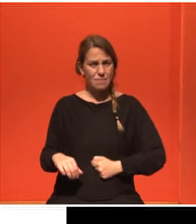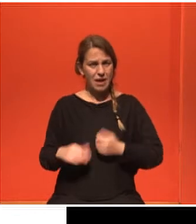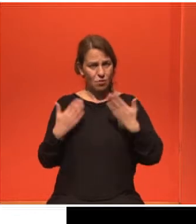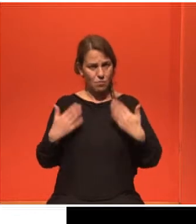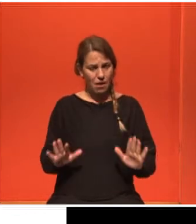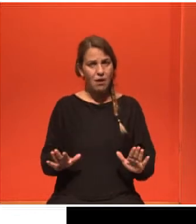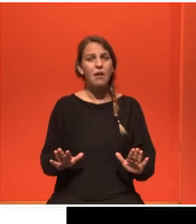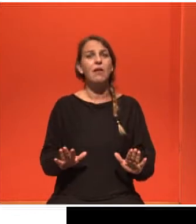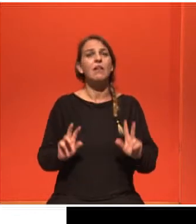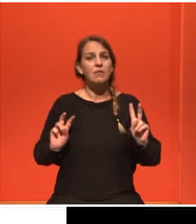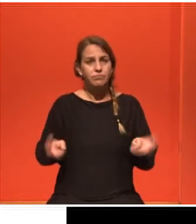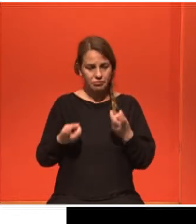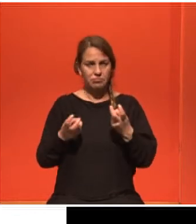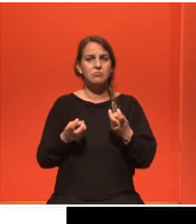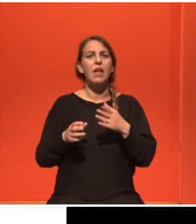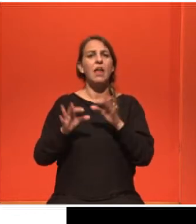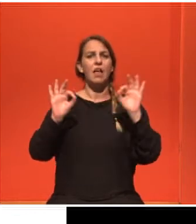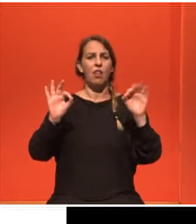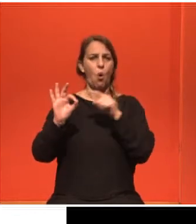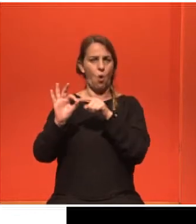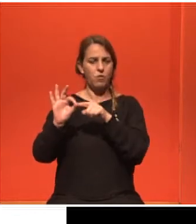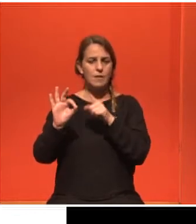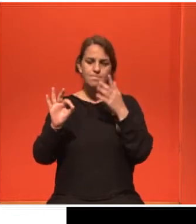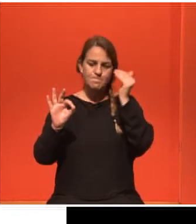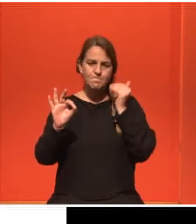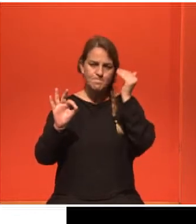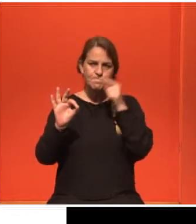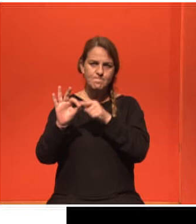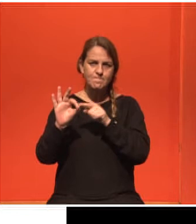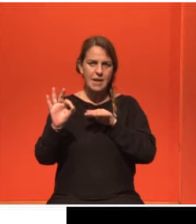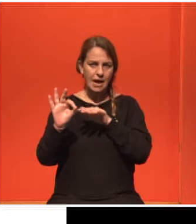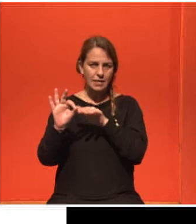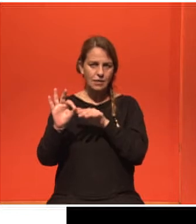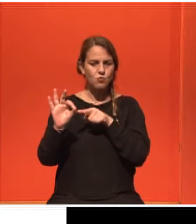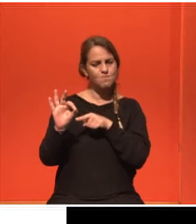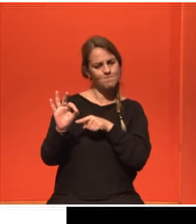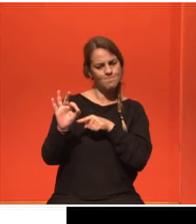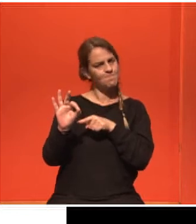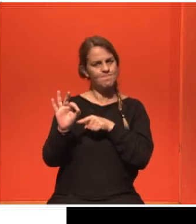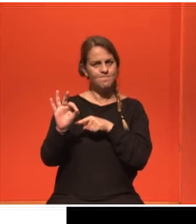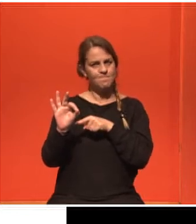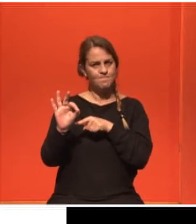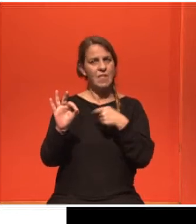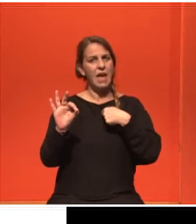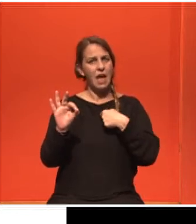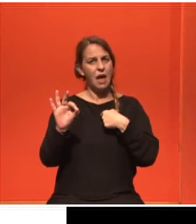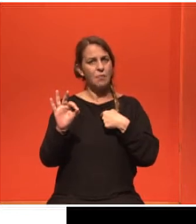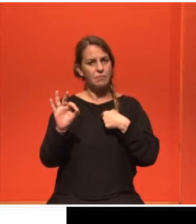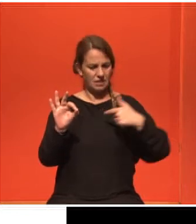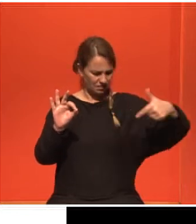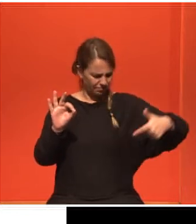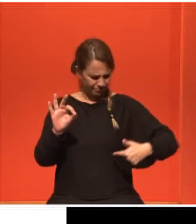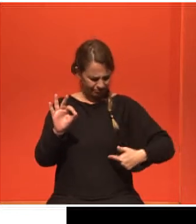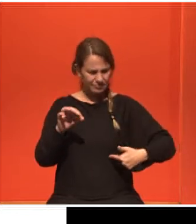μια εξεργασία στη δεξιά οθήκη η οποία ήταν ύποπτη για καρκίνο. Και πράγματι και εμάς μας φαντανε ύποπτη για καρκίνο. Κάναμε μια λαπαροσκόπηση 10